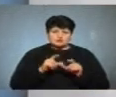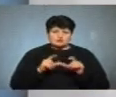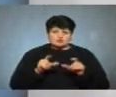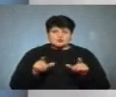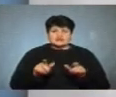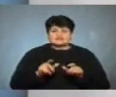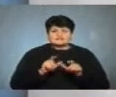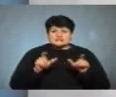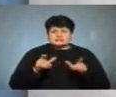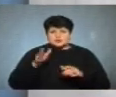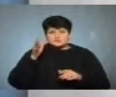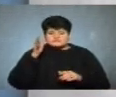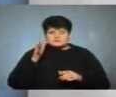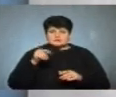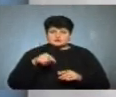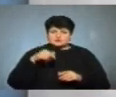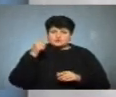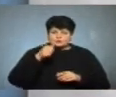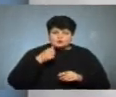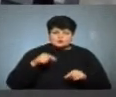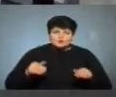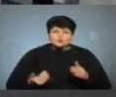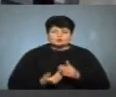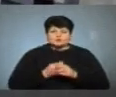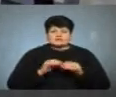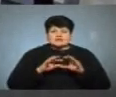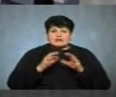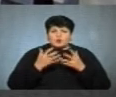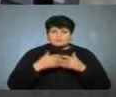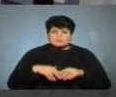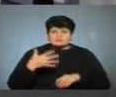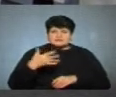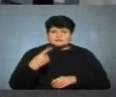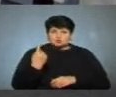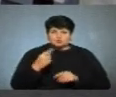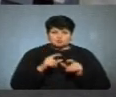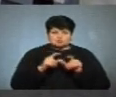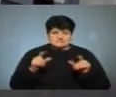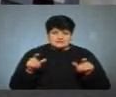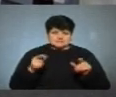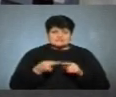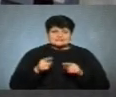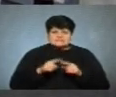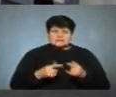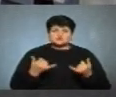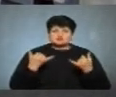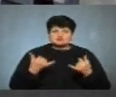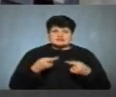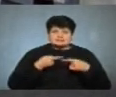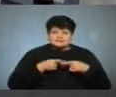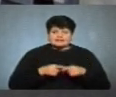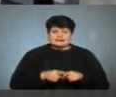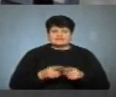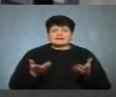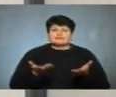освіти. Цьогоріч оновлено обладнання у 51 закладі. Це сучасна техніка,